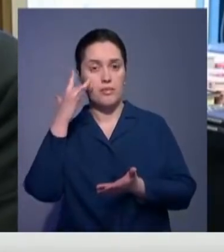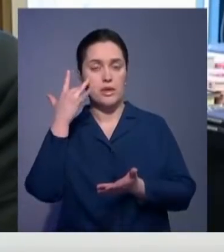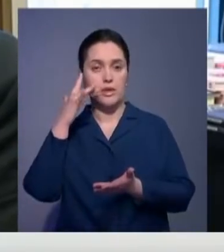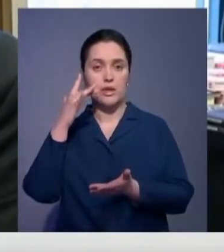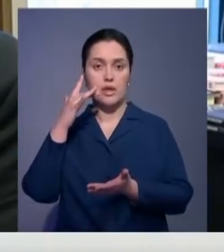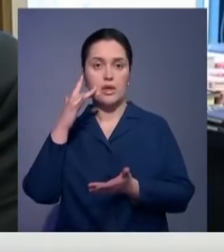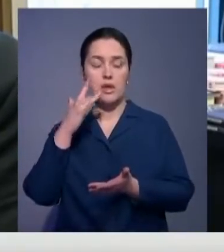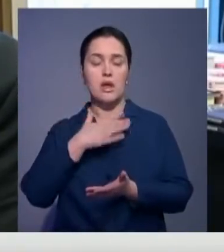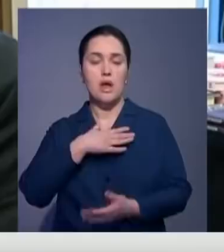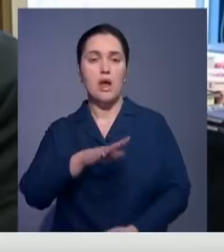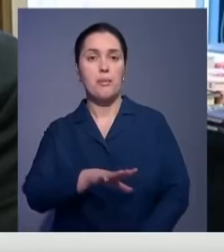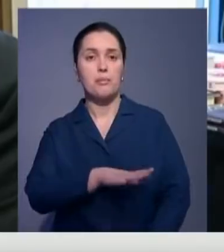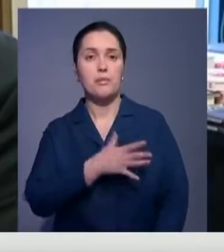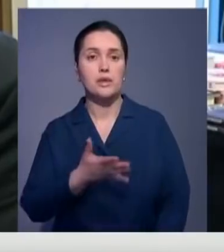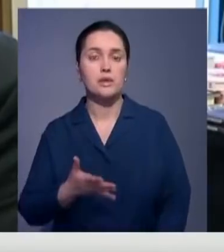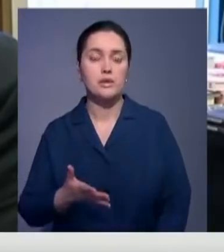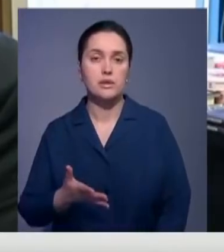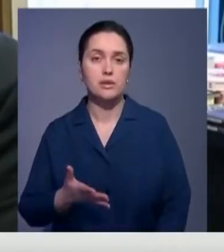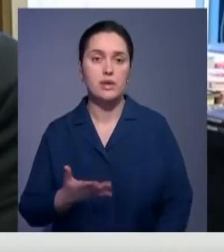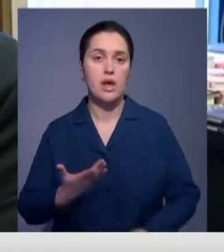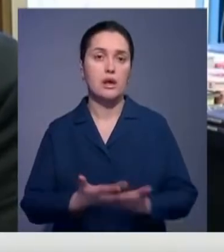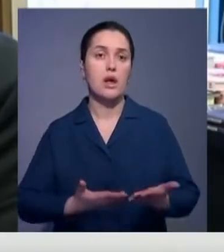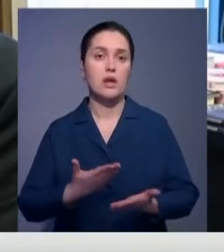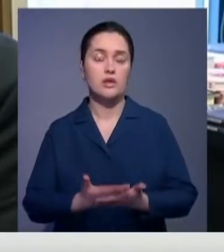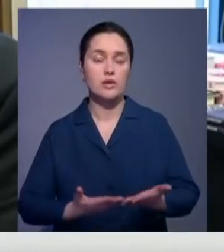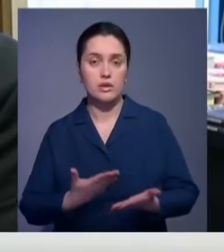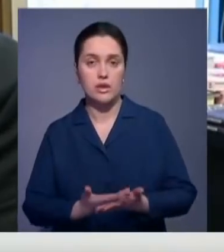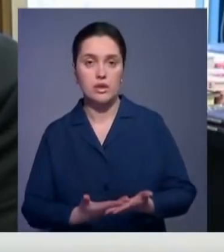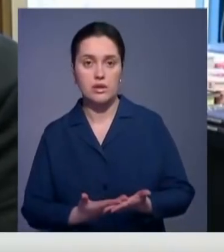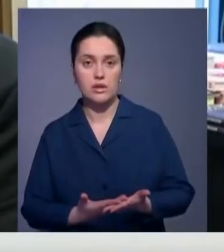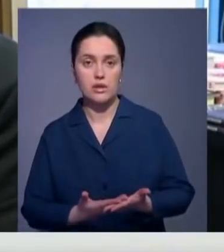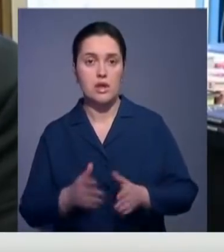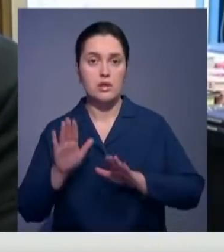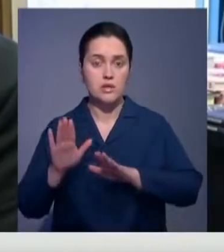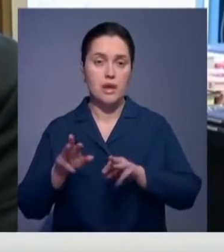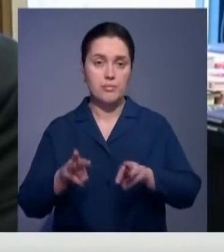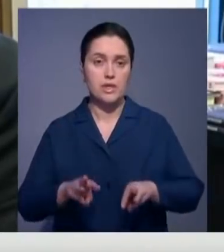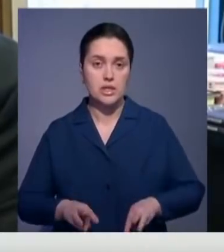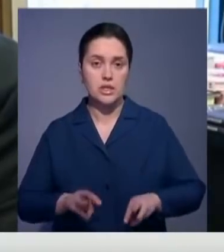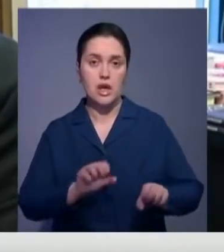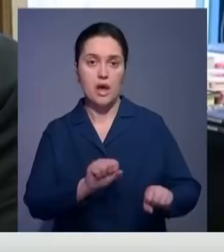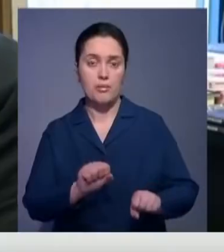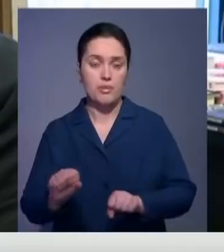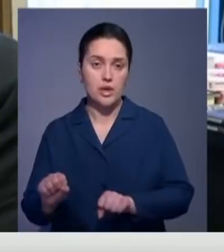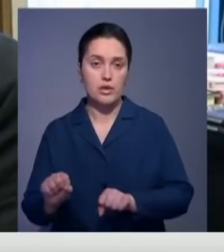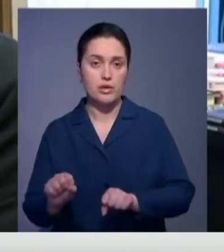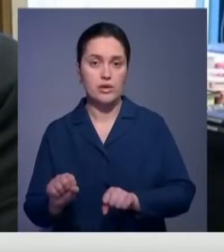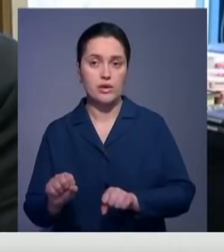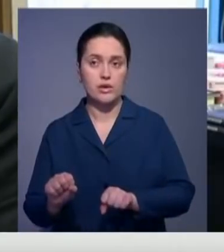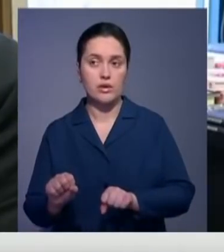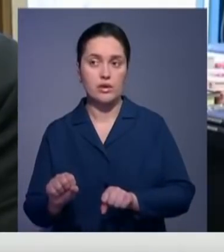Я был консультантом замминистра обороны в первой